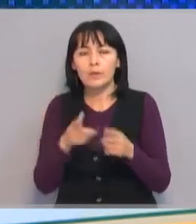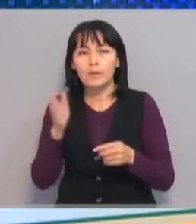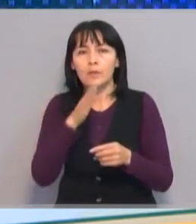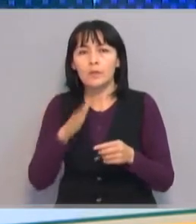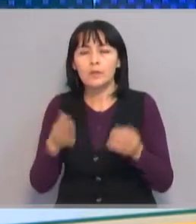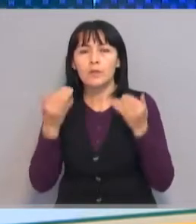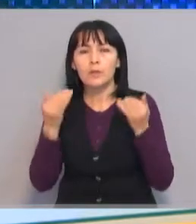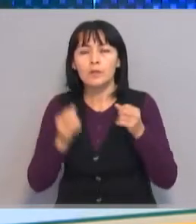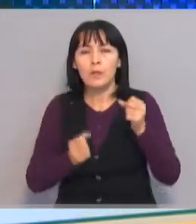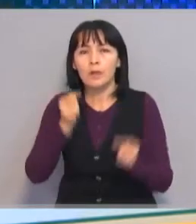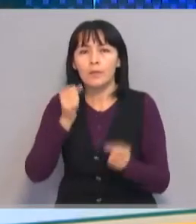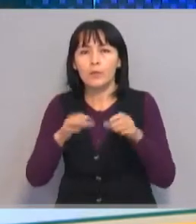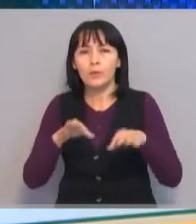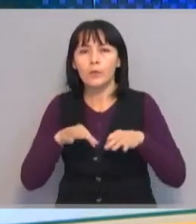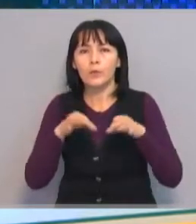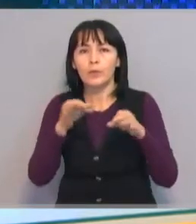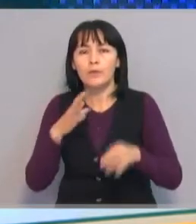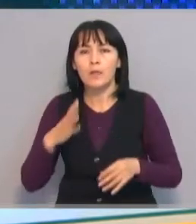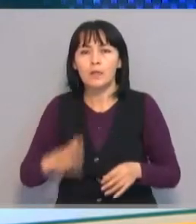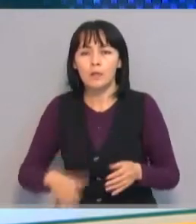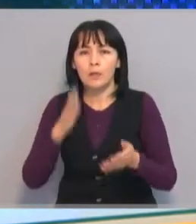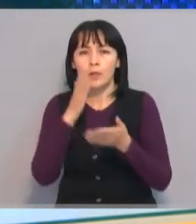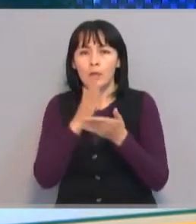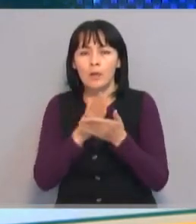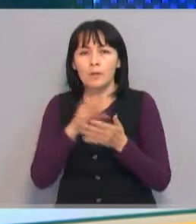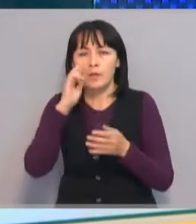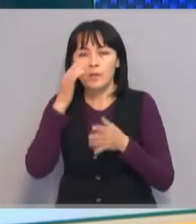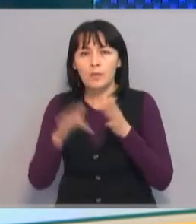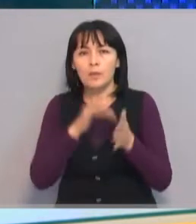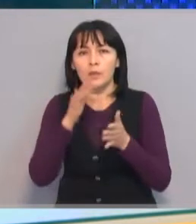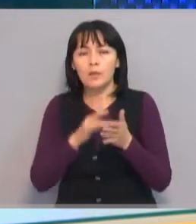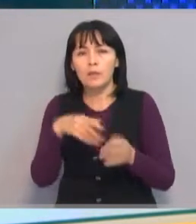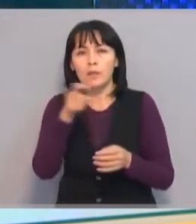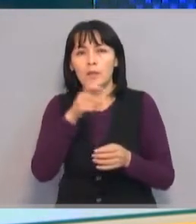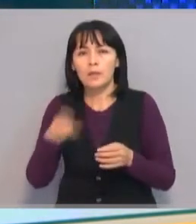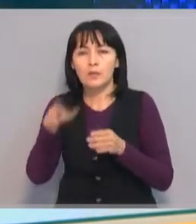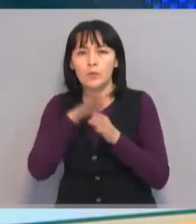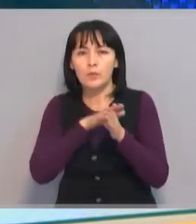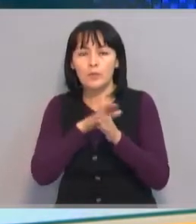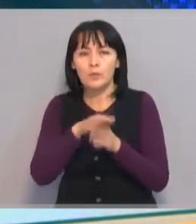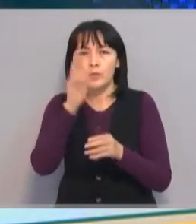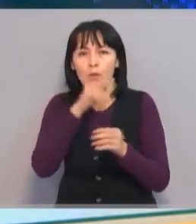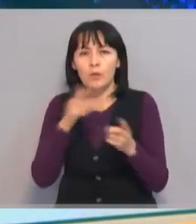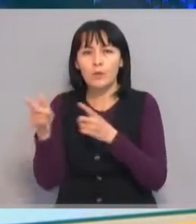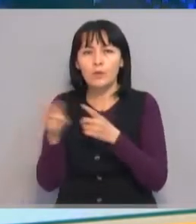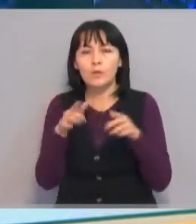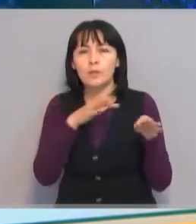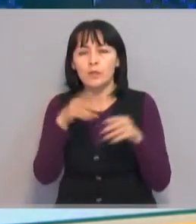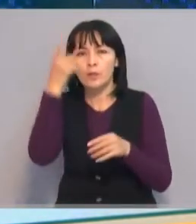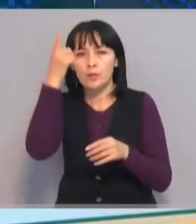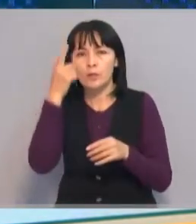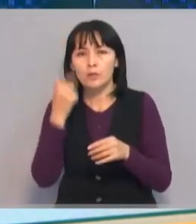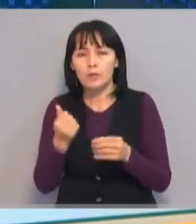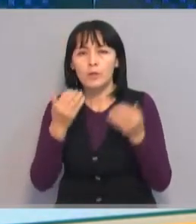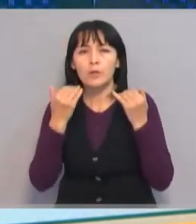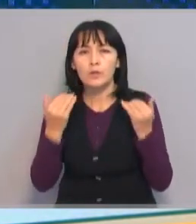оның үшінде афта көліктің қозғал үшін шектеуде ғарастырылары. Шымкент қаласының тұрғындарына өткізіп жатқан ұқу жаттығы үш жарыларына түсіністікпен